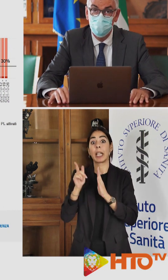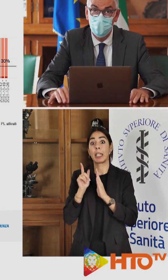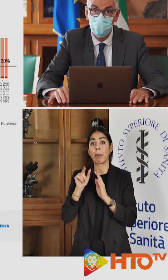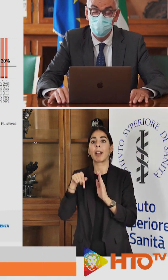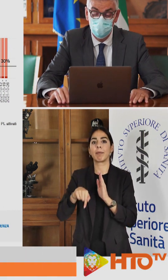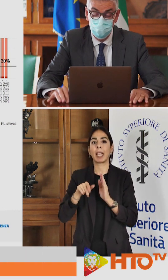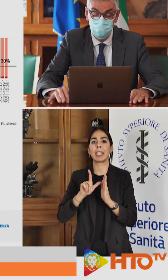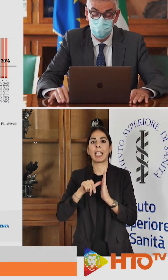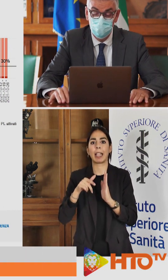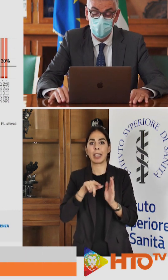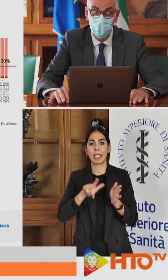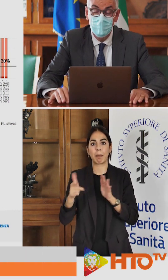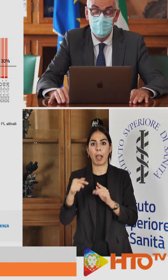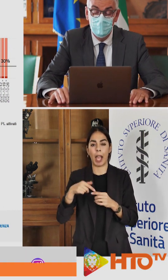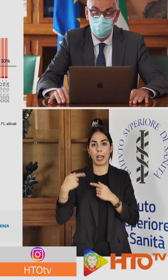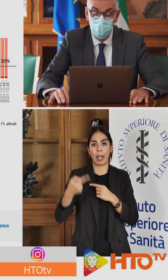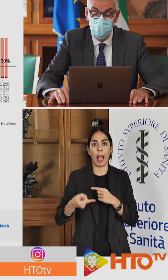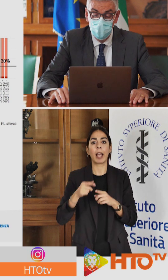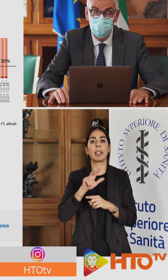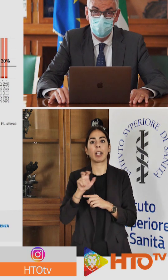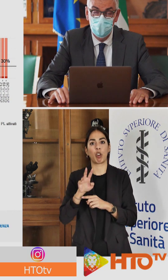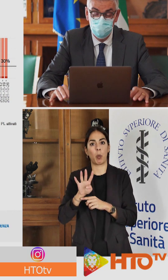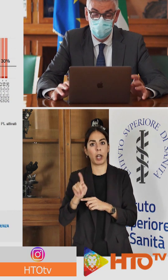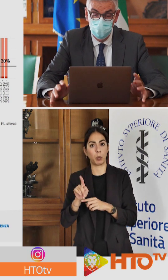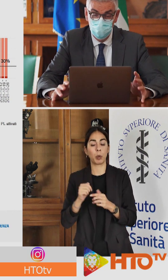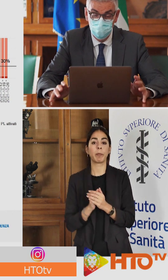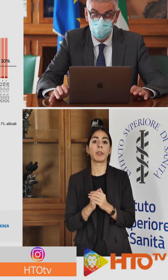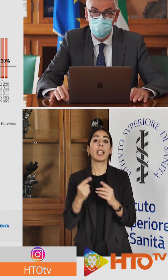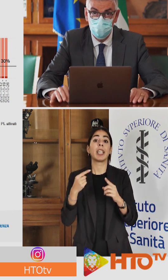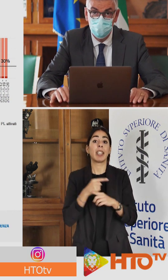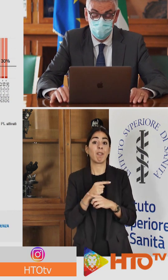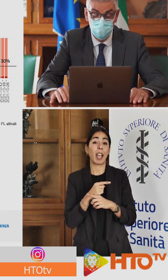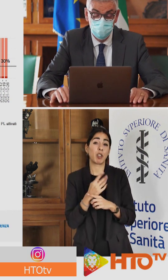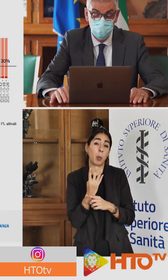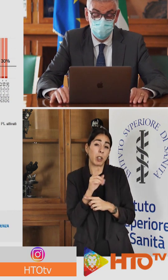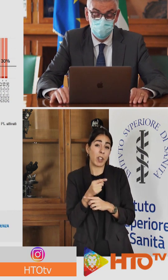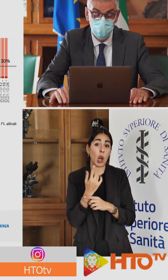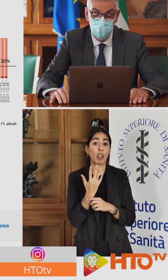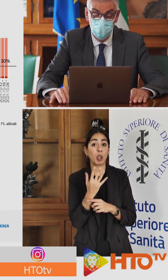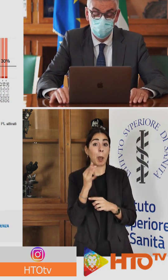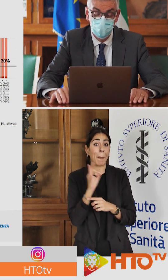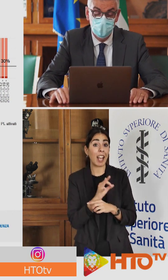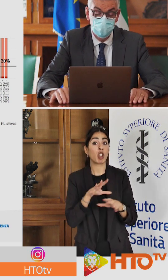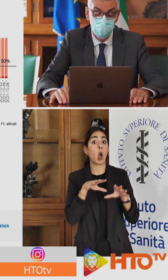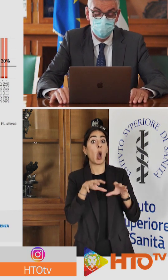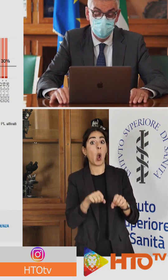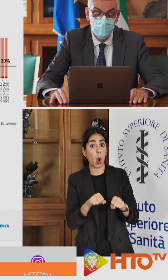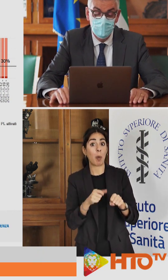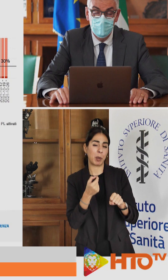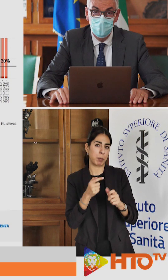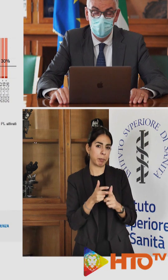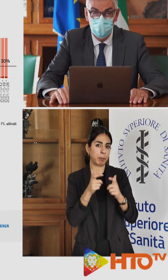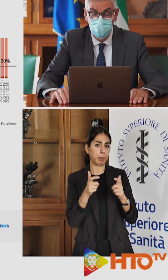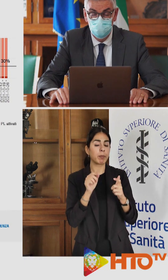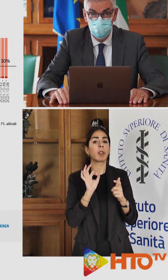a 341 questa settimana, sono in lievi ricrescita, 4.5% di occupazione, per quanto riguarda invece